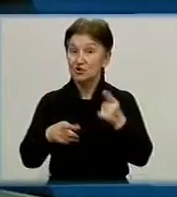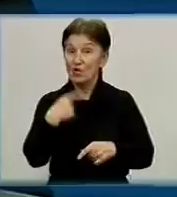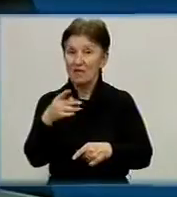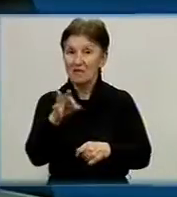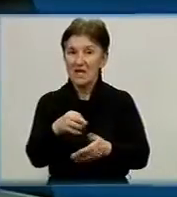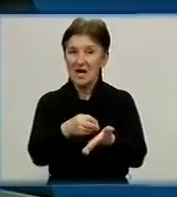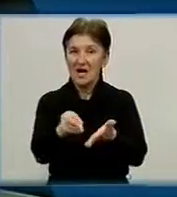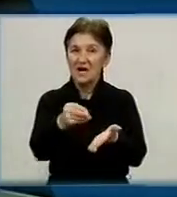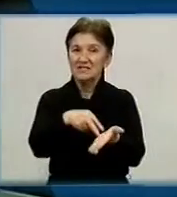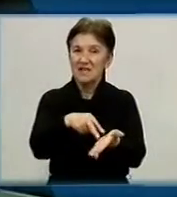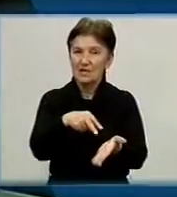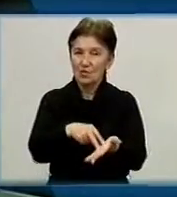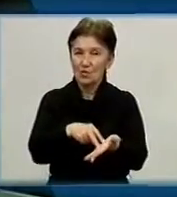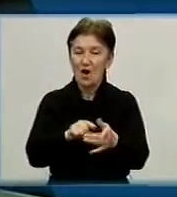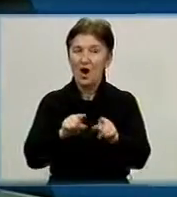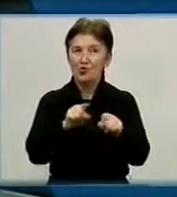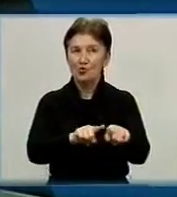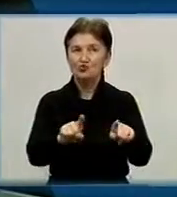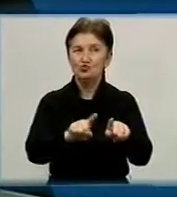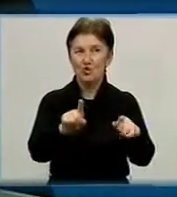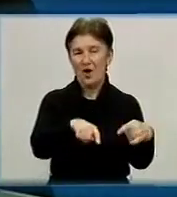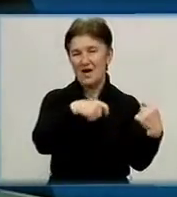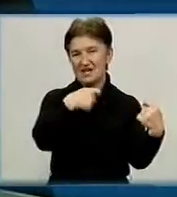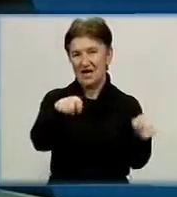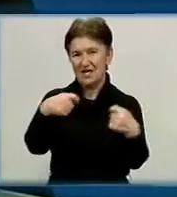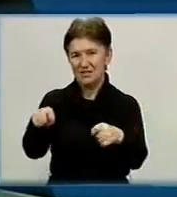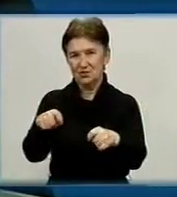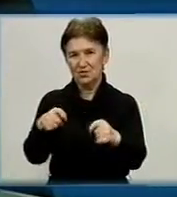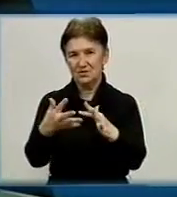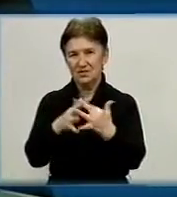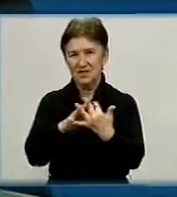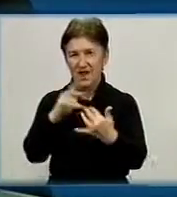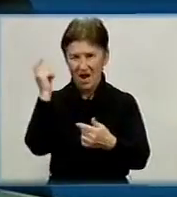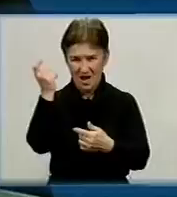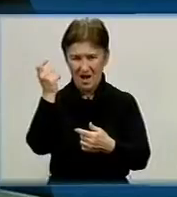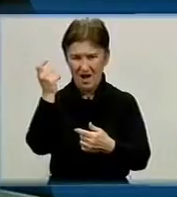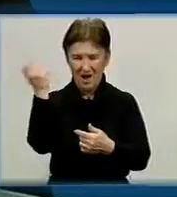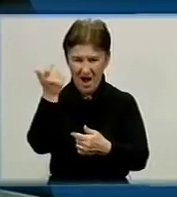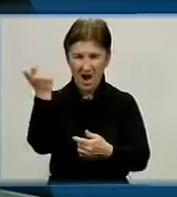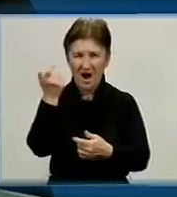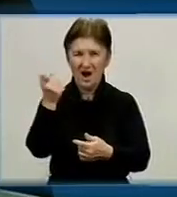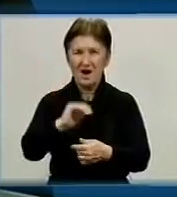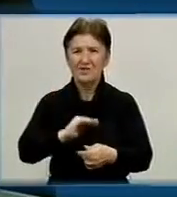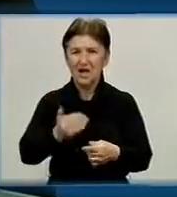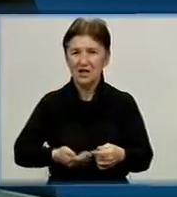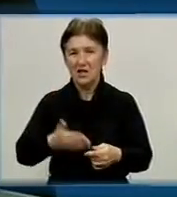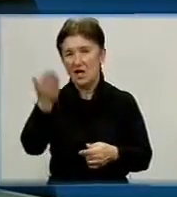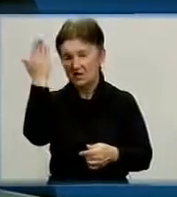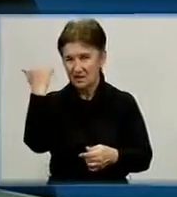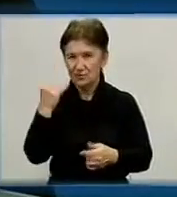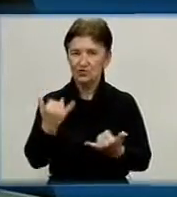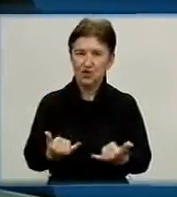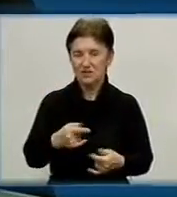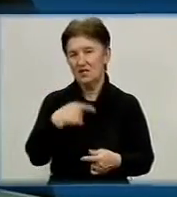сільськогосподарську продукцію, ту, що реалізують аграрії, то вже казав колись в ефірі, кажу і зараз,